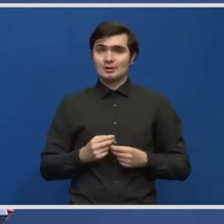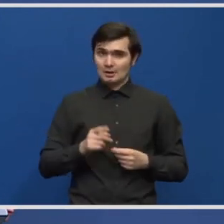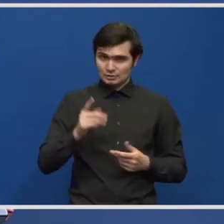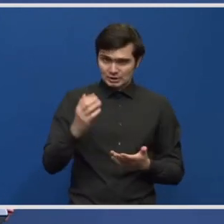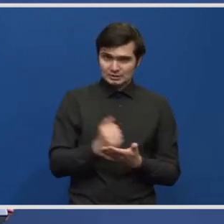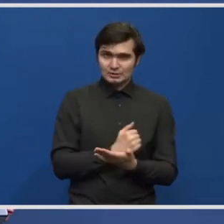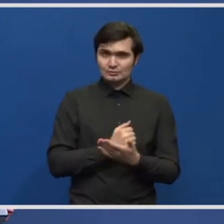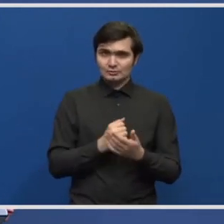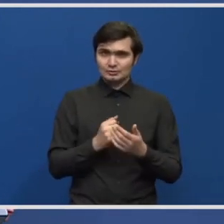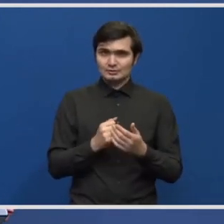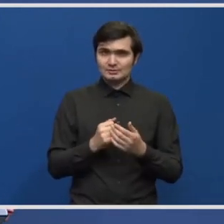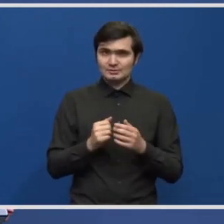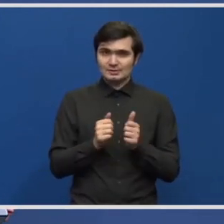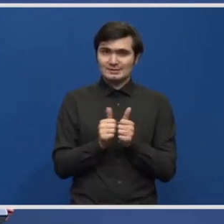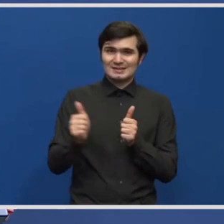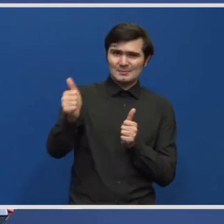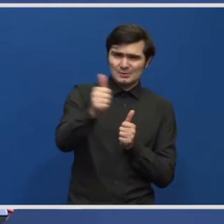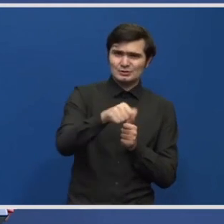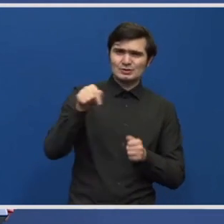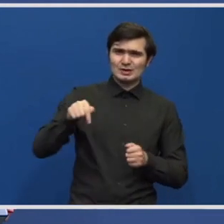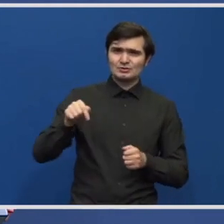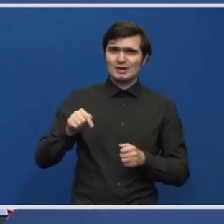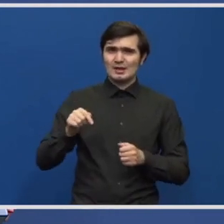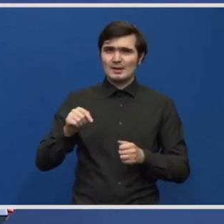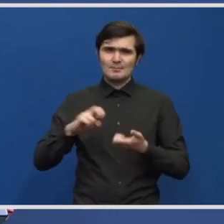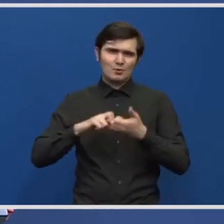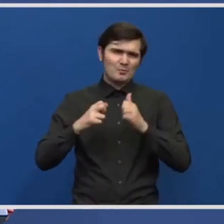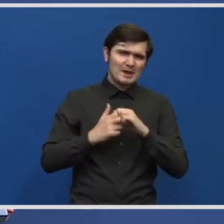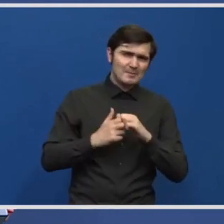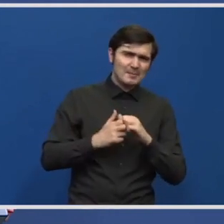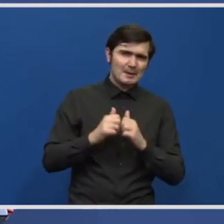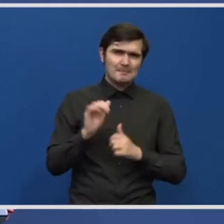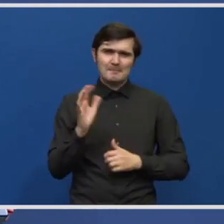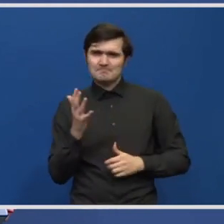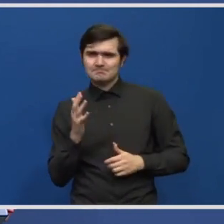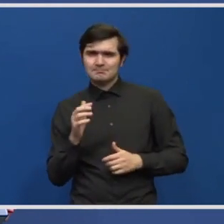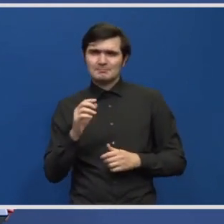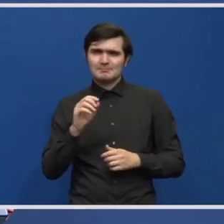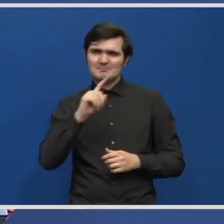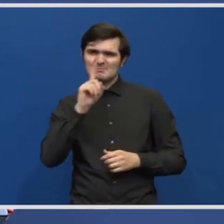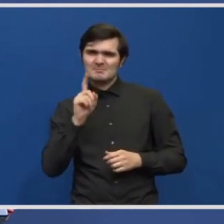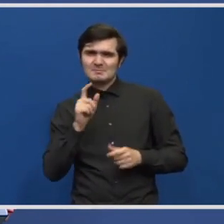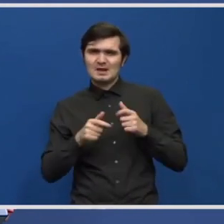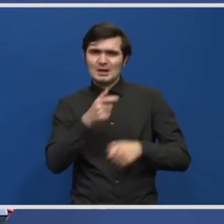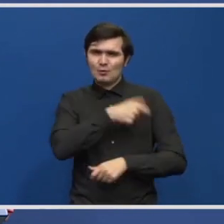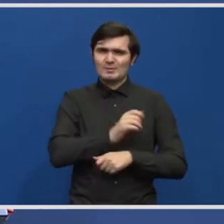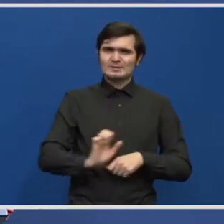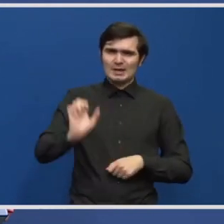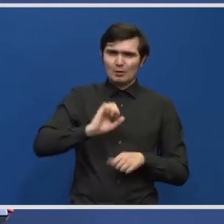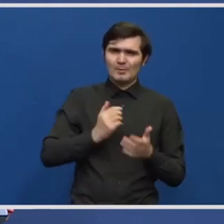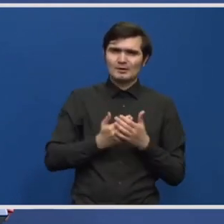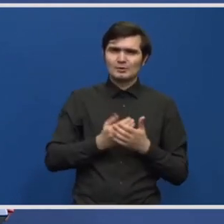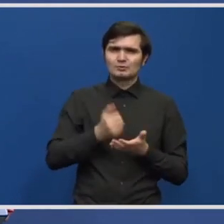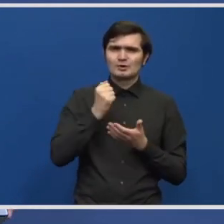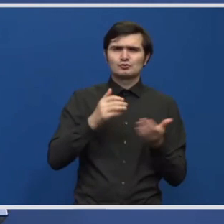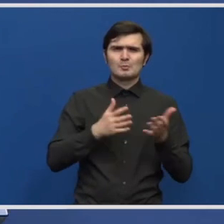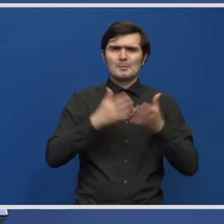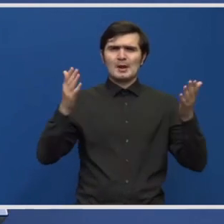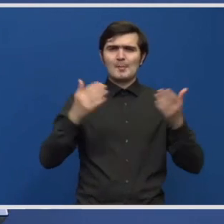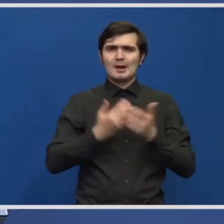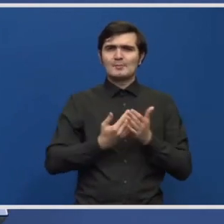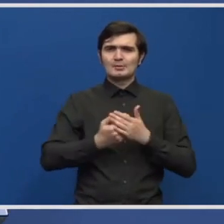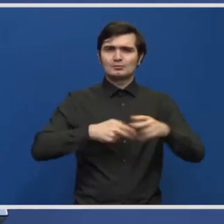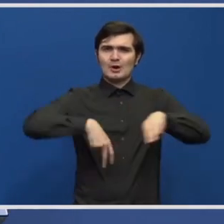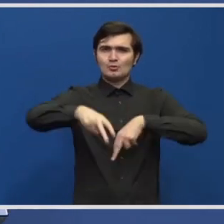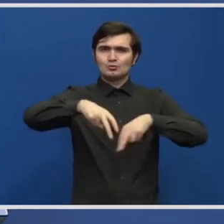treceți peste acele semne de întrebare ridicate de Comisia Europeană vis-a-vis de suma mare de bani alocate a autostrezilor în programul